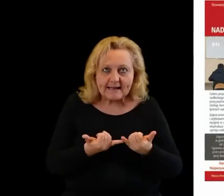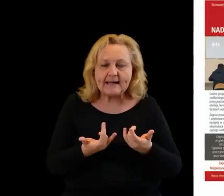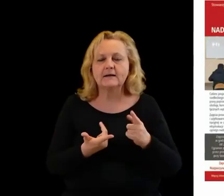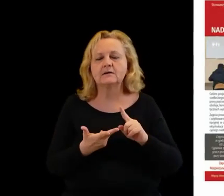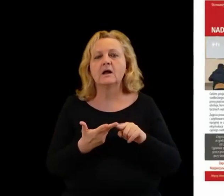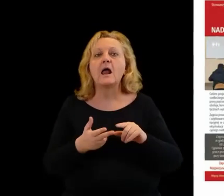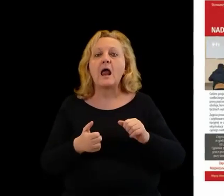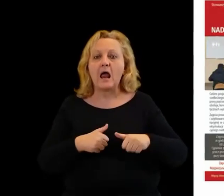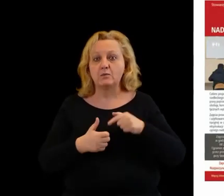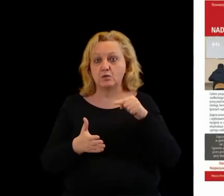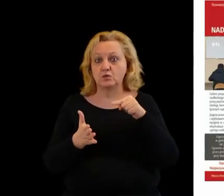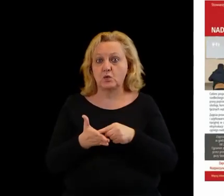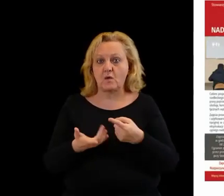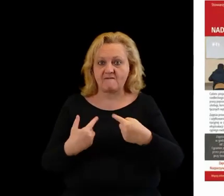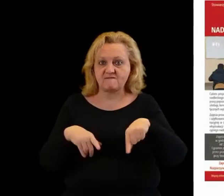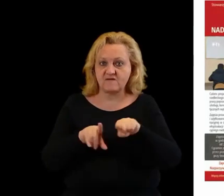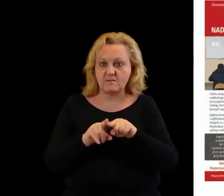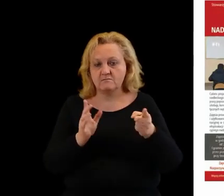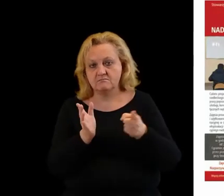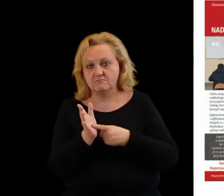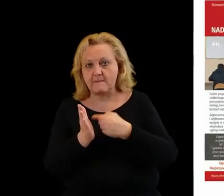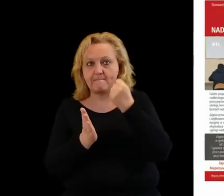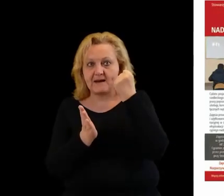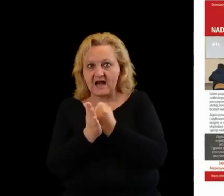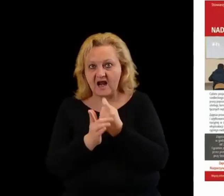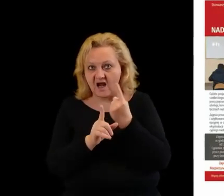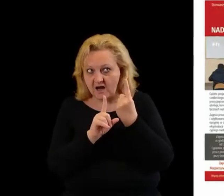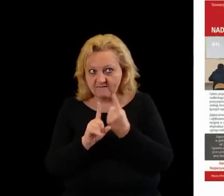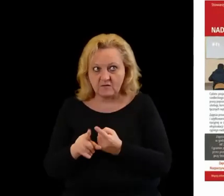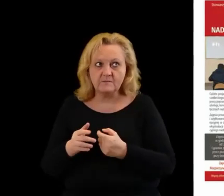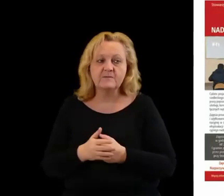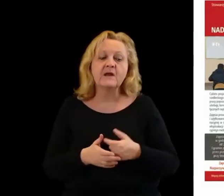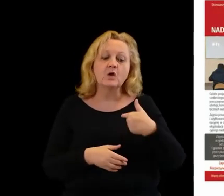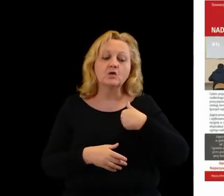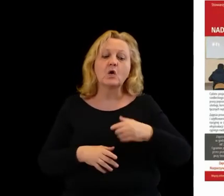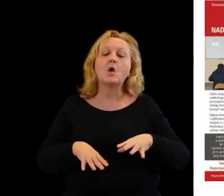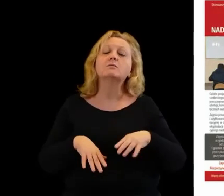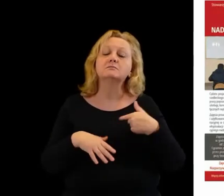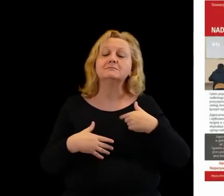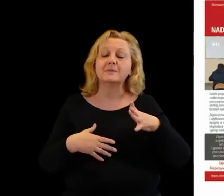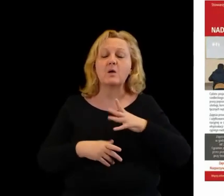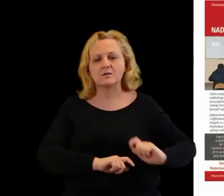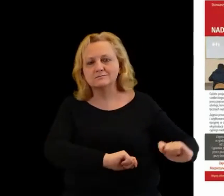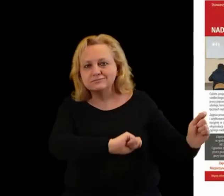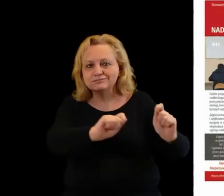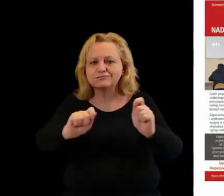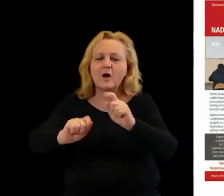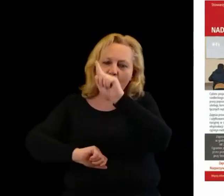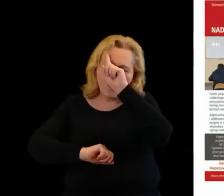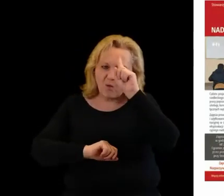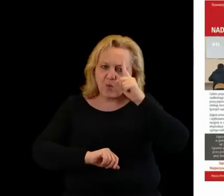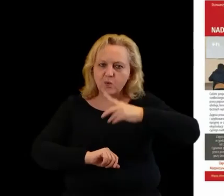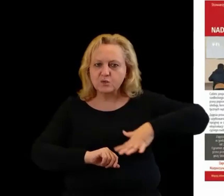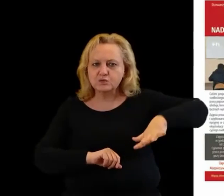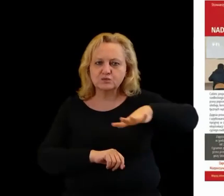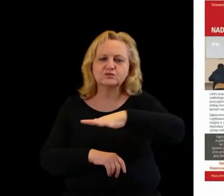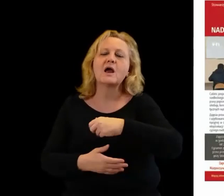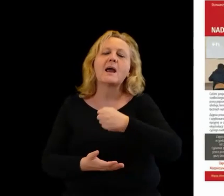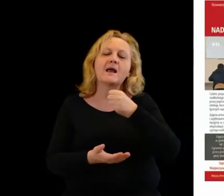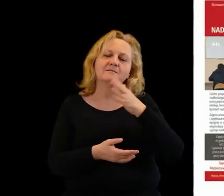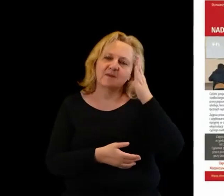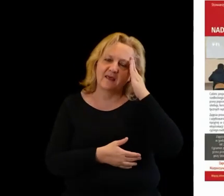spełniało wszystkie wymogi prawne. Tak rozpoczęliśmy aktywizację mieszkańców na terenie powiatu